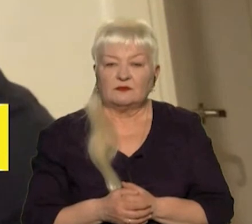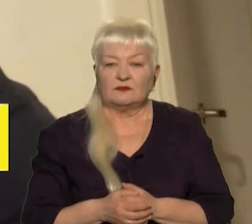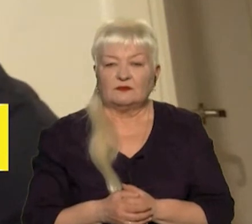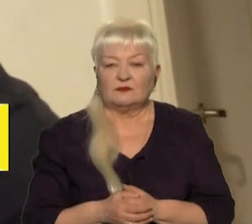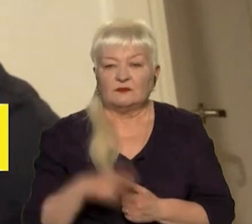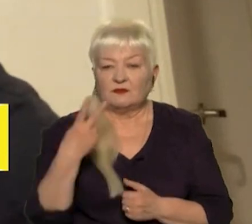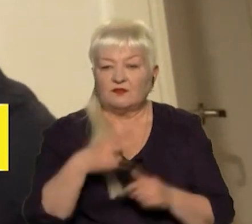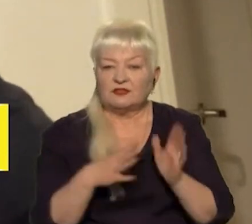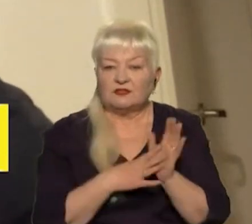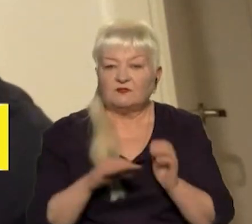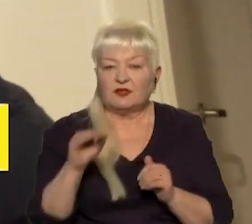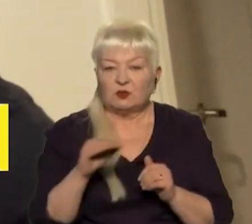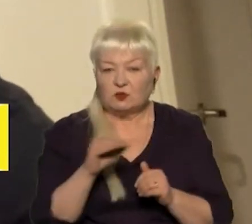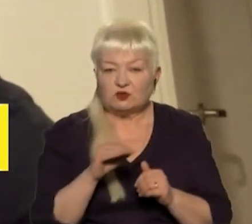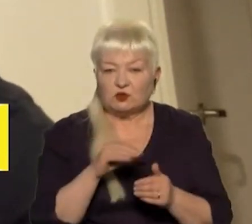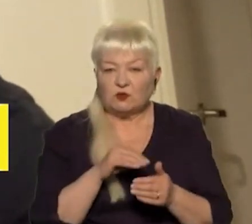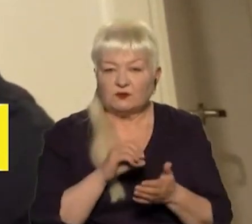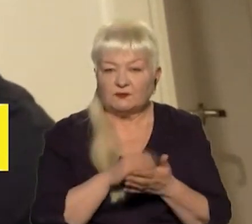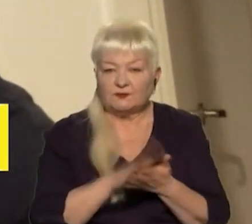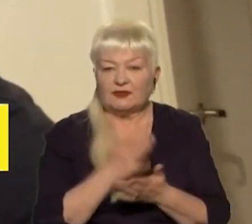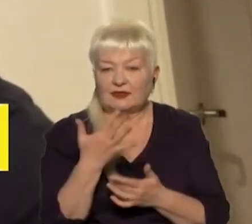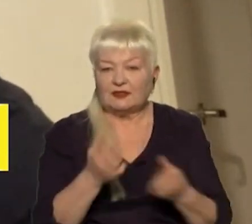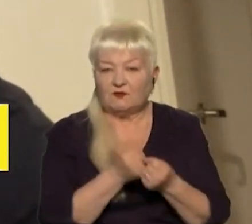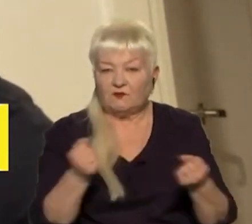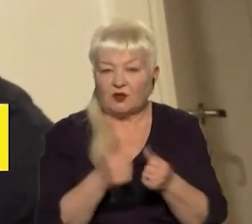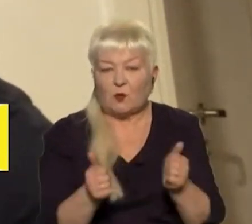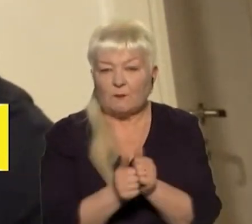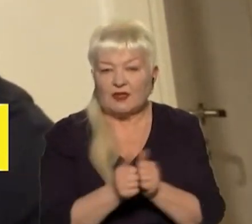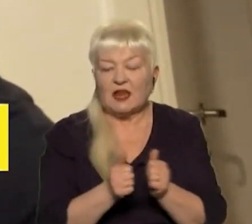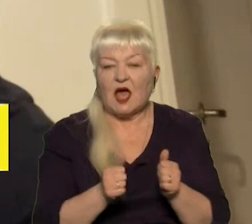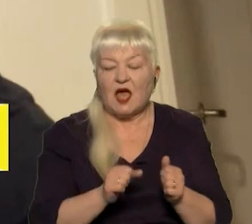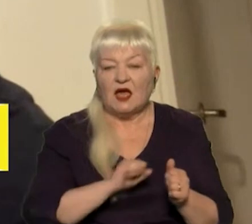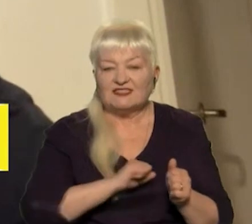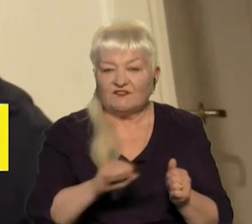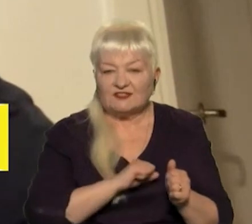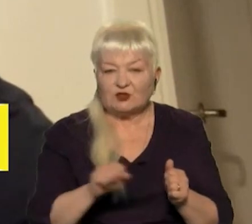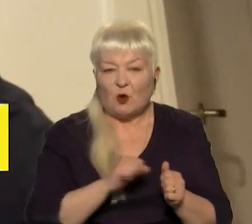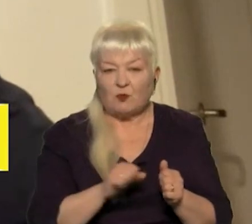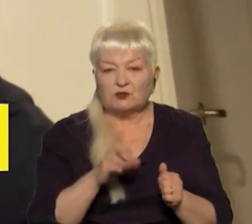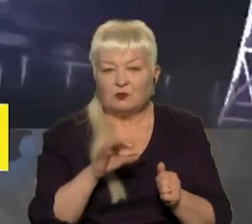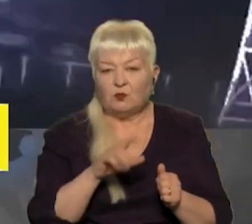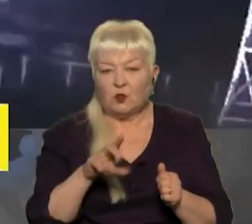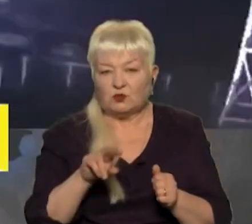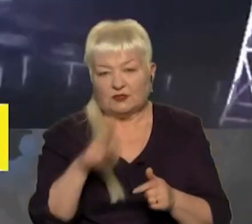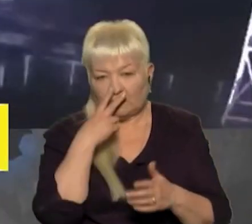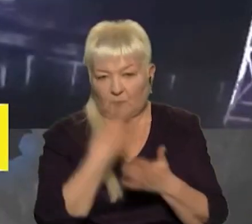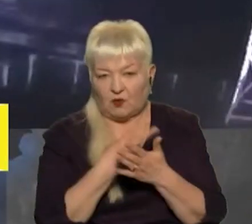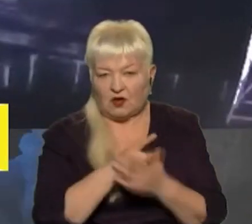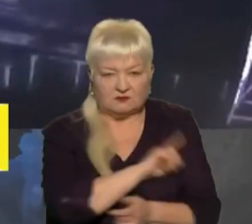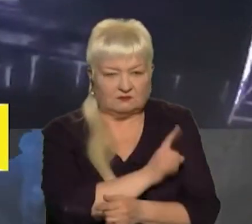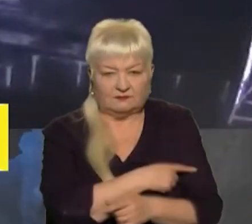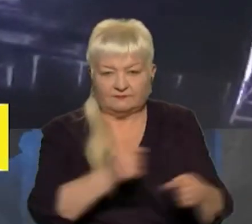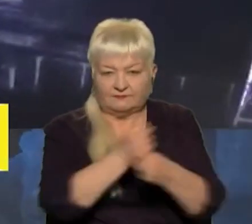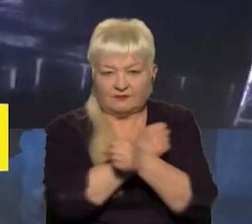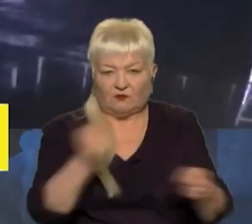29 жовтня зафіксували кілька вибухів біля Севастопольської бухти. Відео з камери спостереження показує дуже потужний вибух в